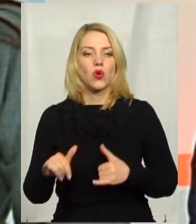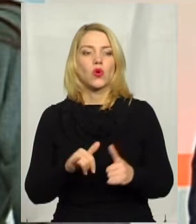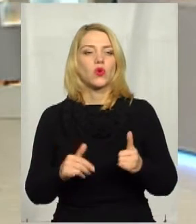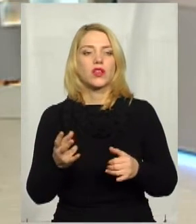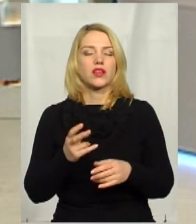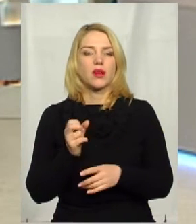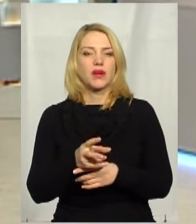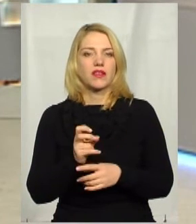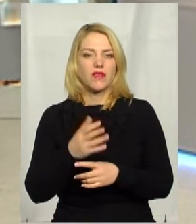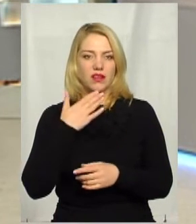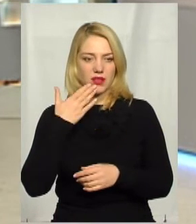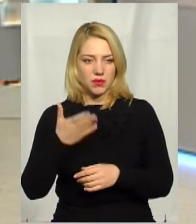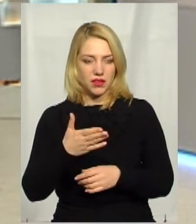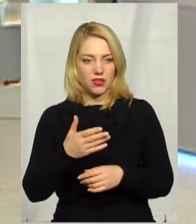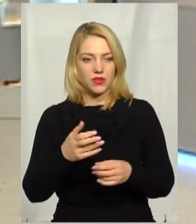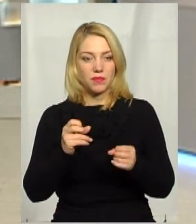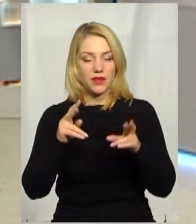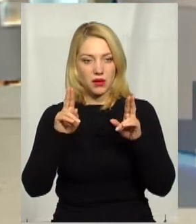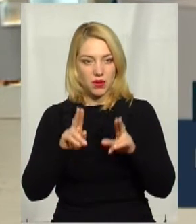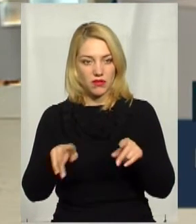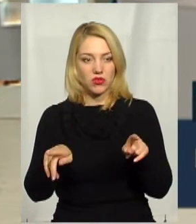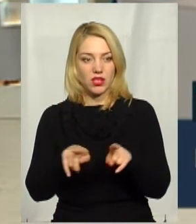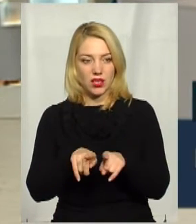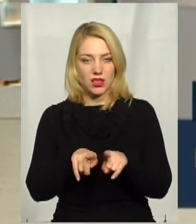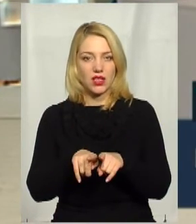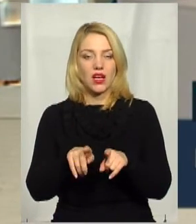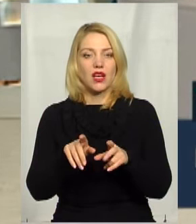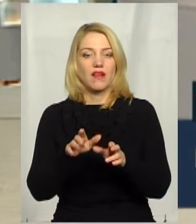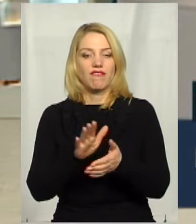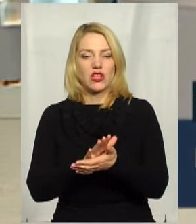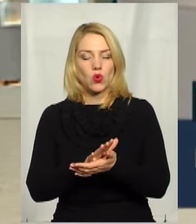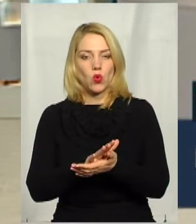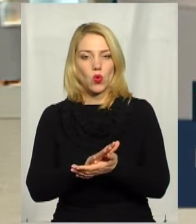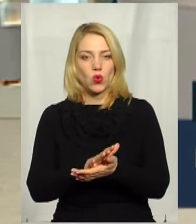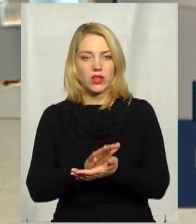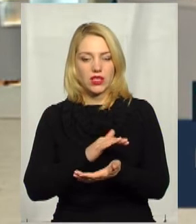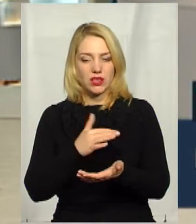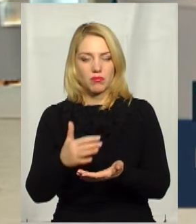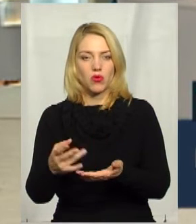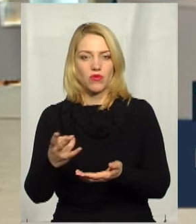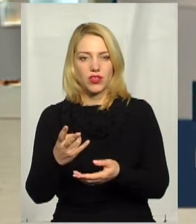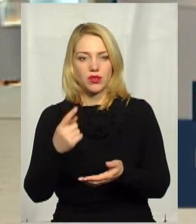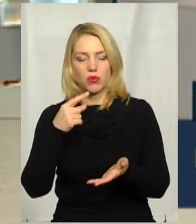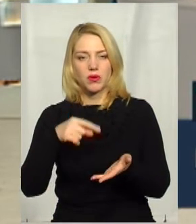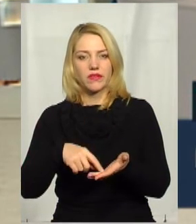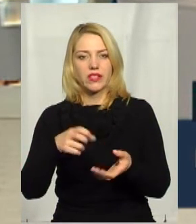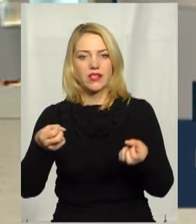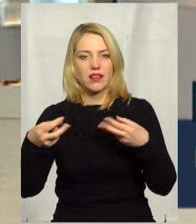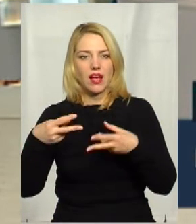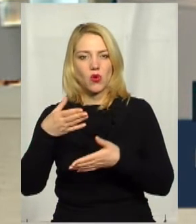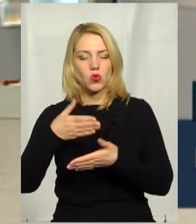дівати такі відходи? Як правило, такі відходи мають потрапляти на утилізацію